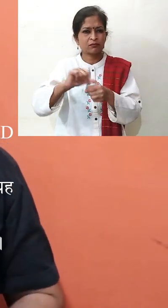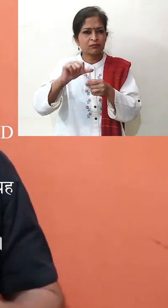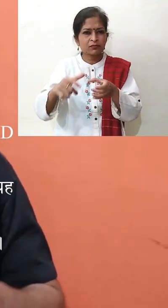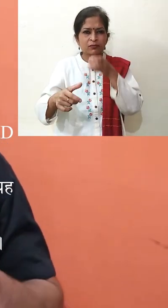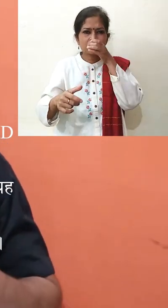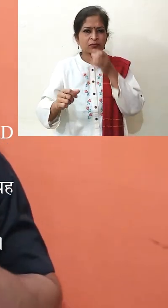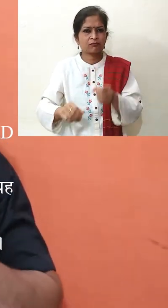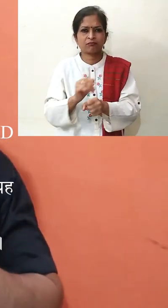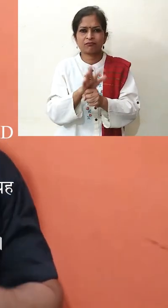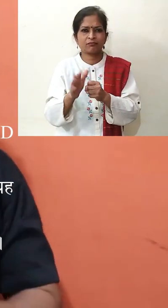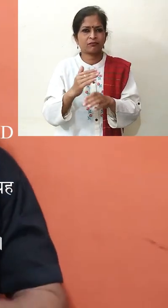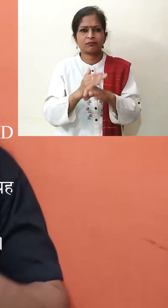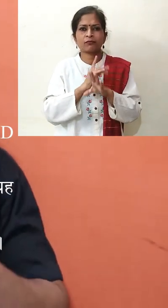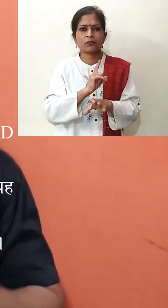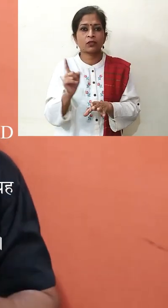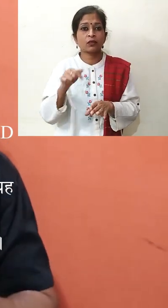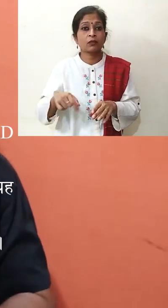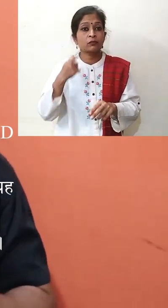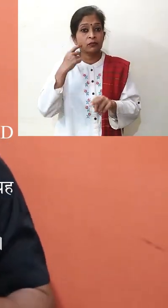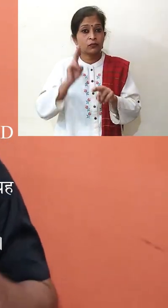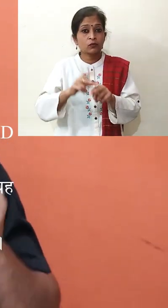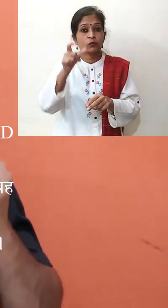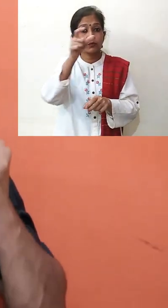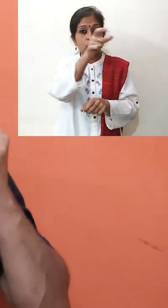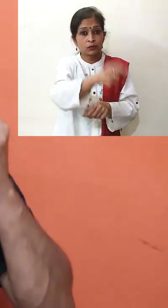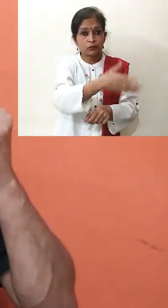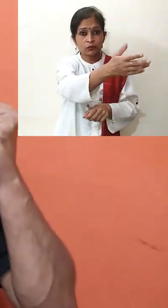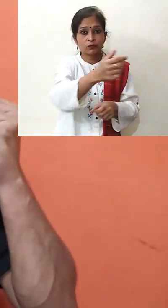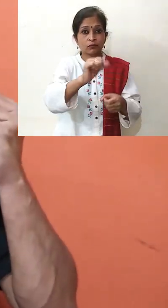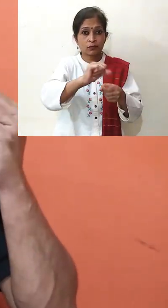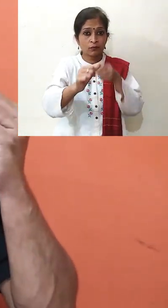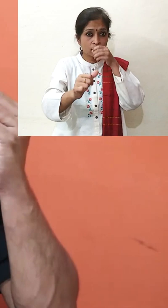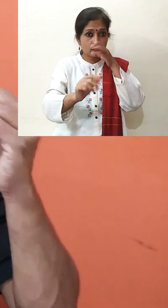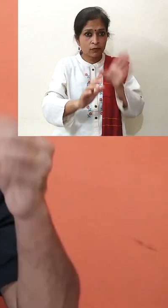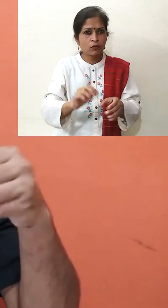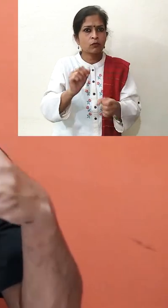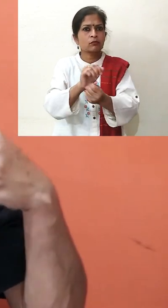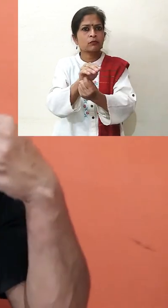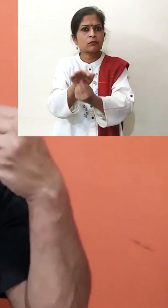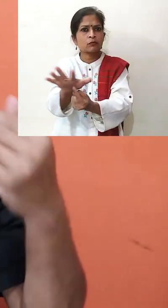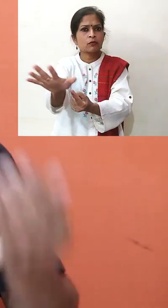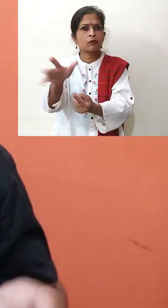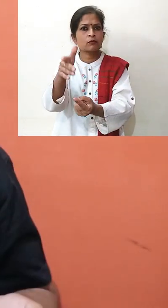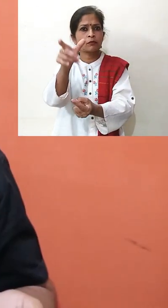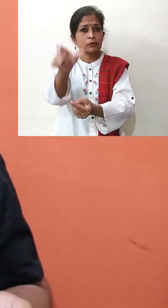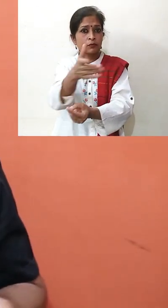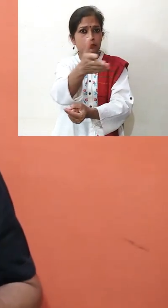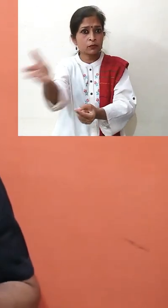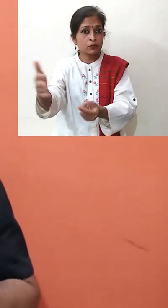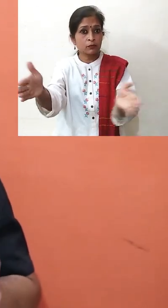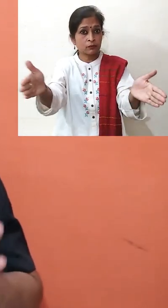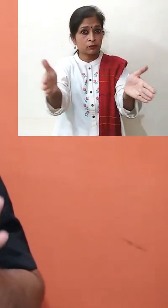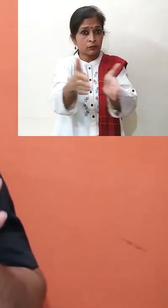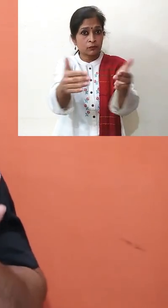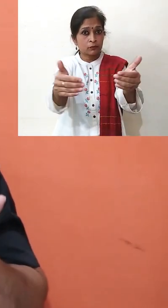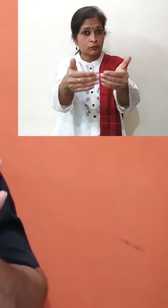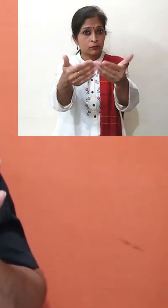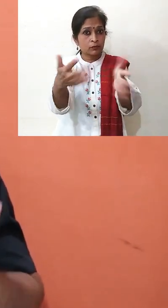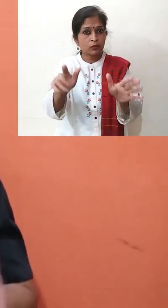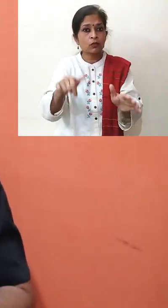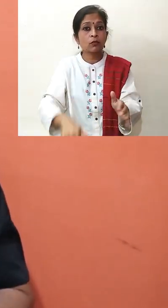बचा जा सकता है यदि कोई शराब का सेवन कर रहा है और वो यदि किसी संक्रमित व्यक्ति के संपर्क में आ जाता है तो